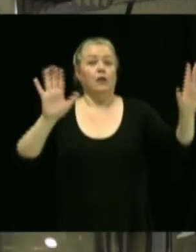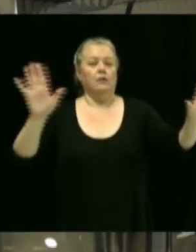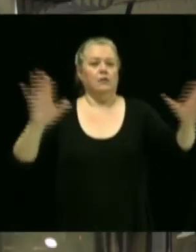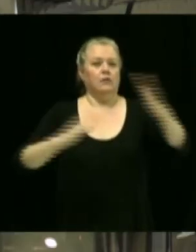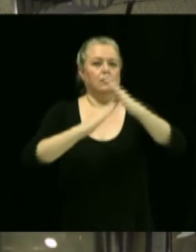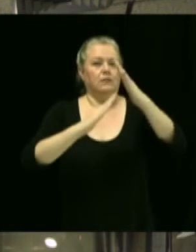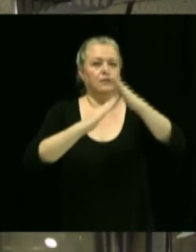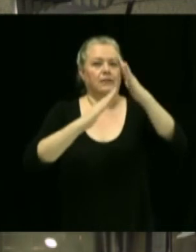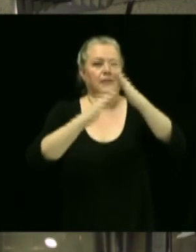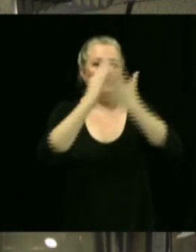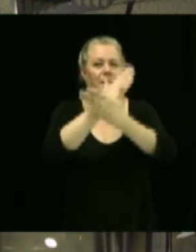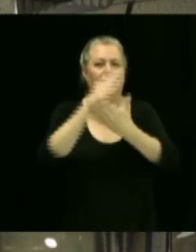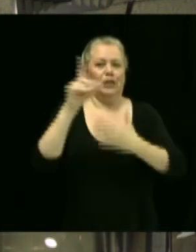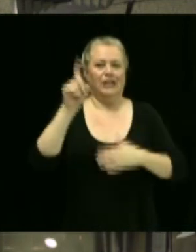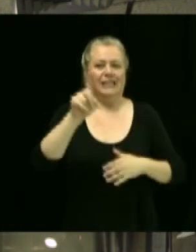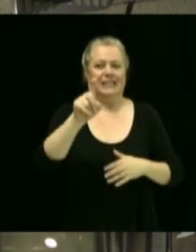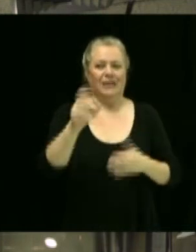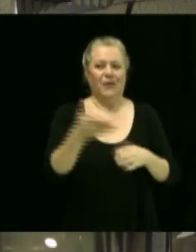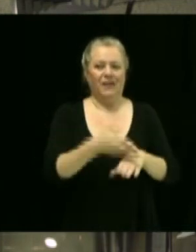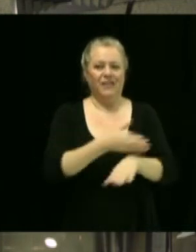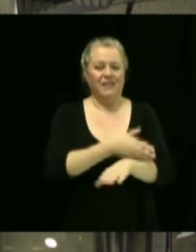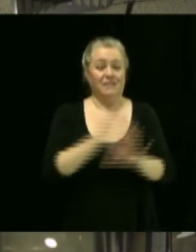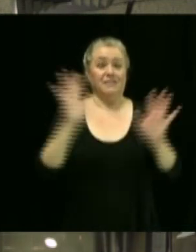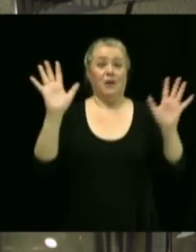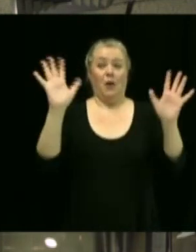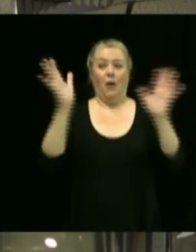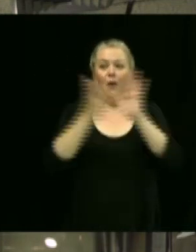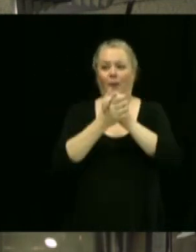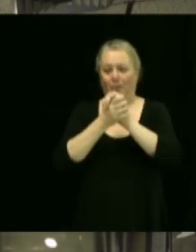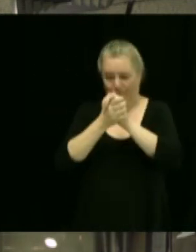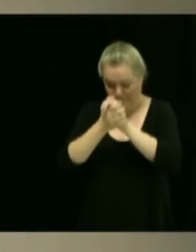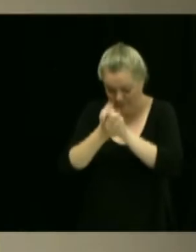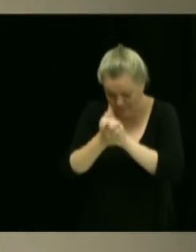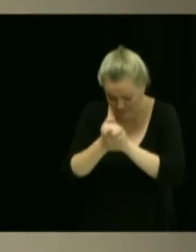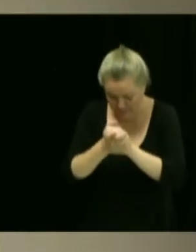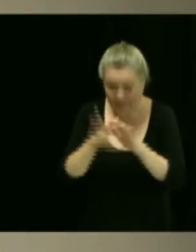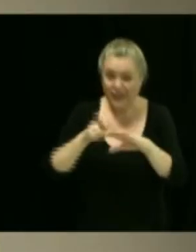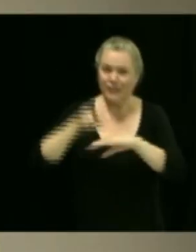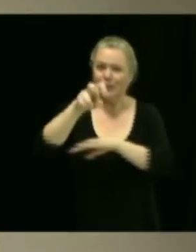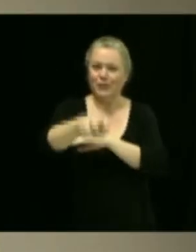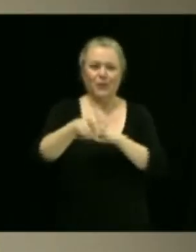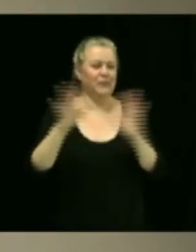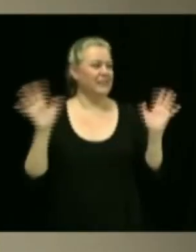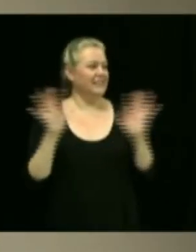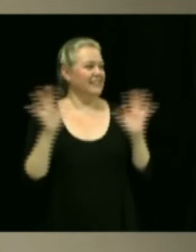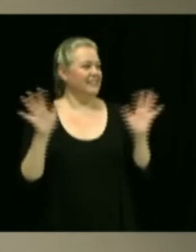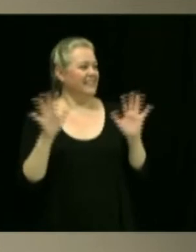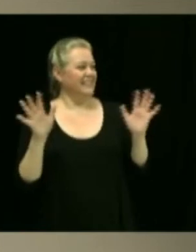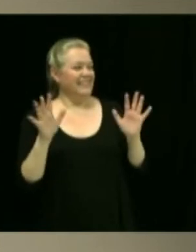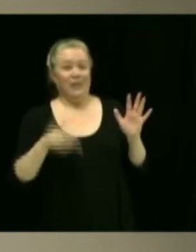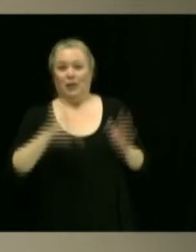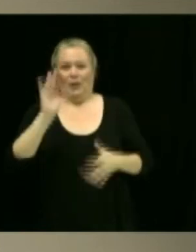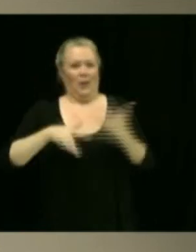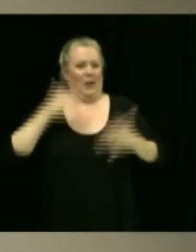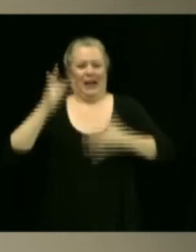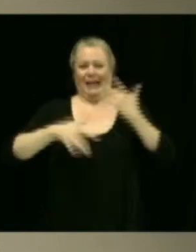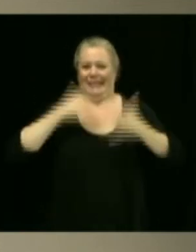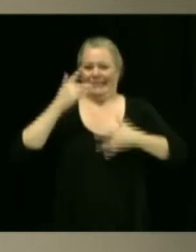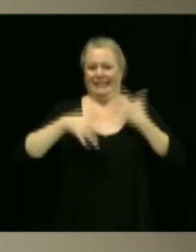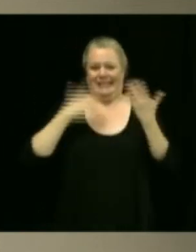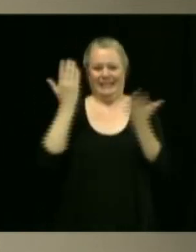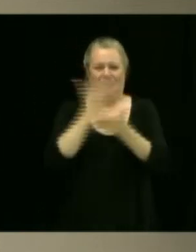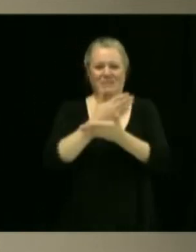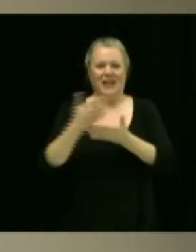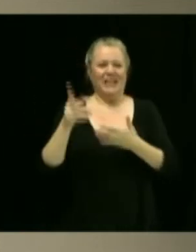par contre. J une J période de questions. Ah, oui, bien sûr. Je m'excuse, j'étais trop belle. Une période de